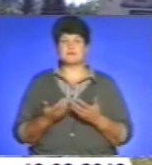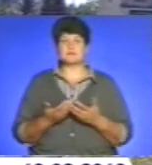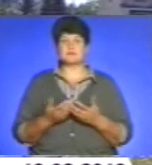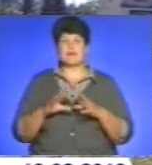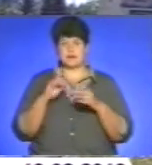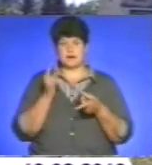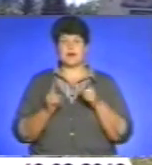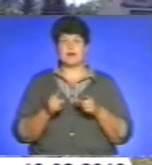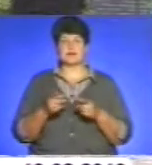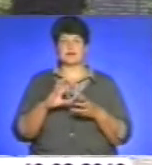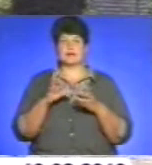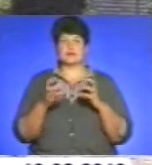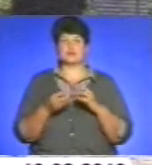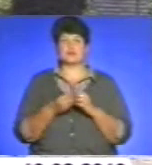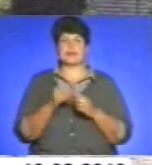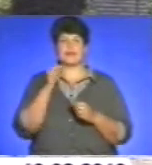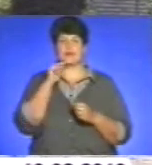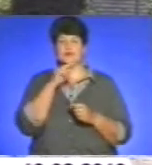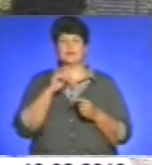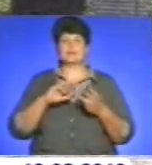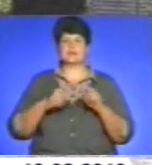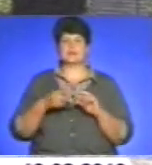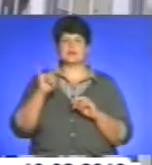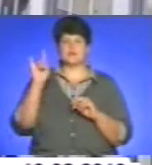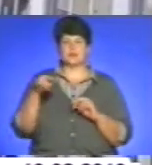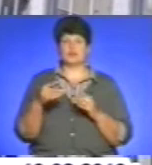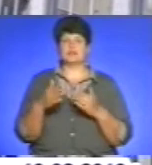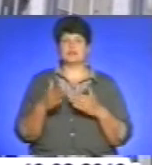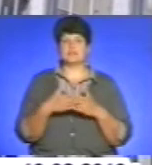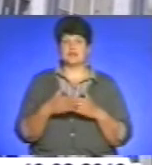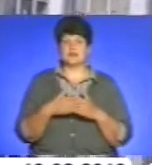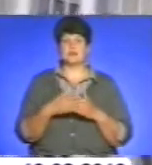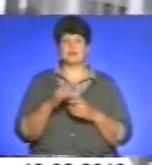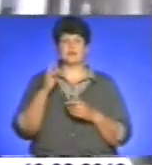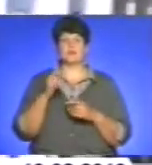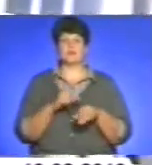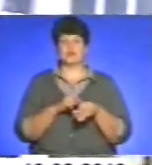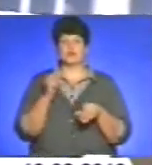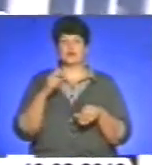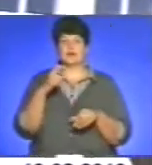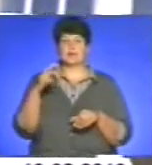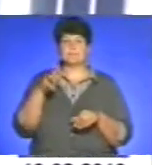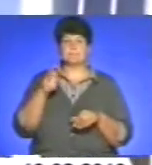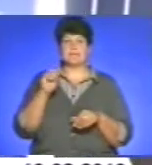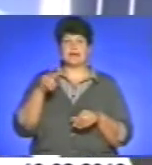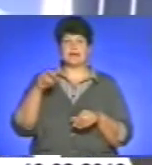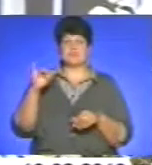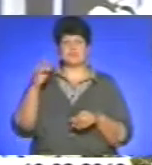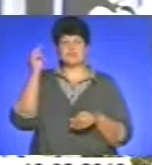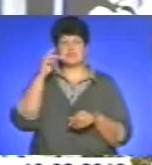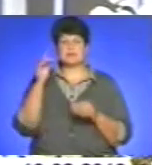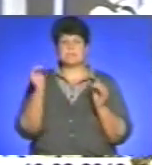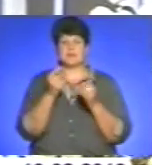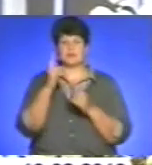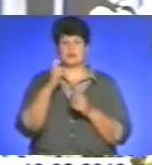результат економії від заміни вікон і дверей відчули у школі сусіднього села Хмелівки, де навчається менше ста учнів, а навчальний